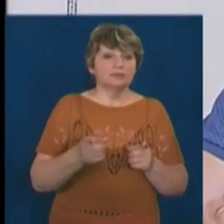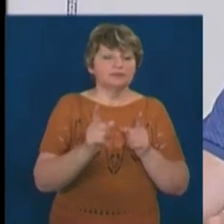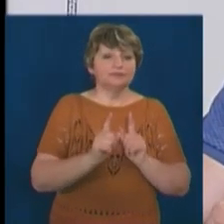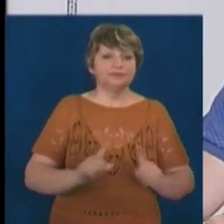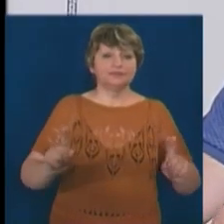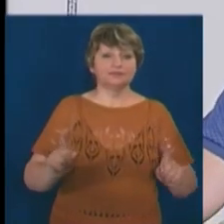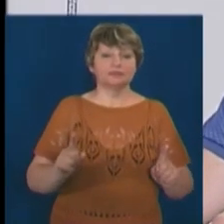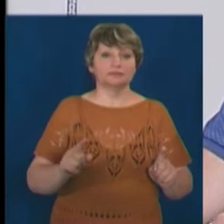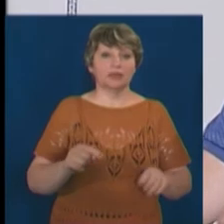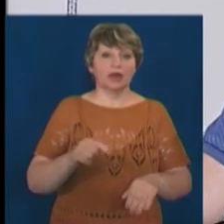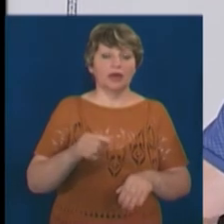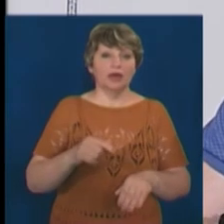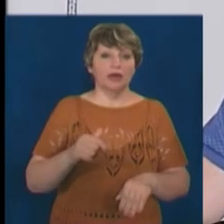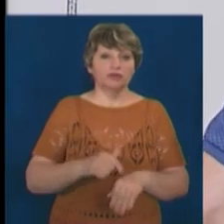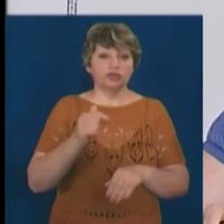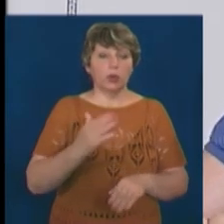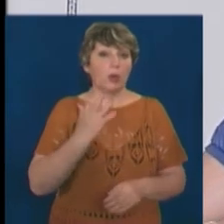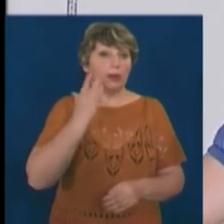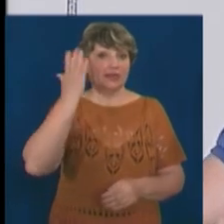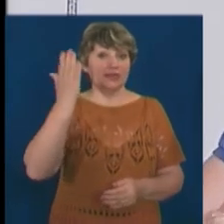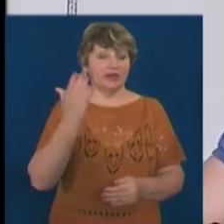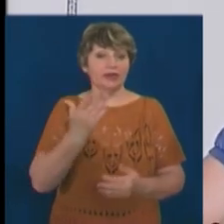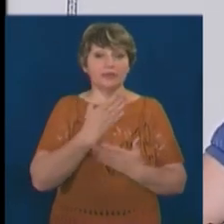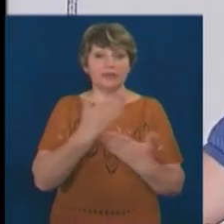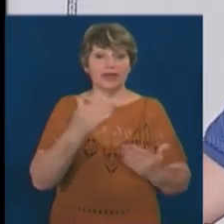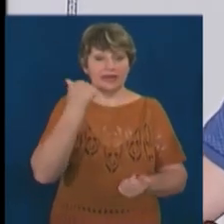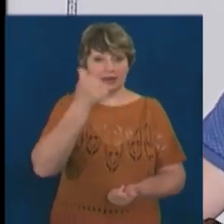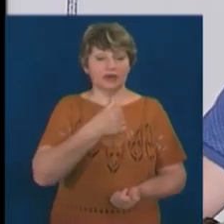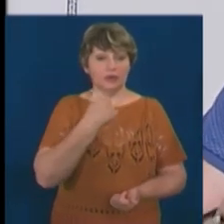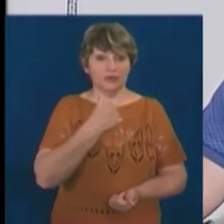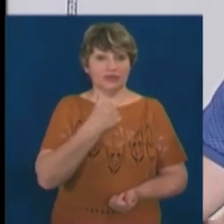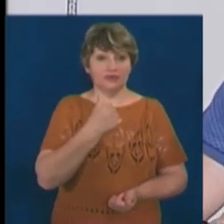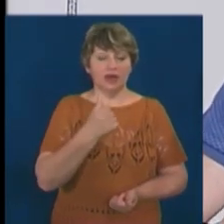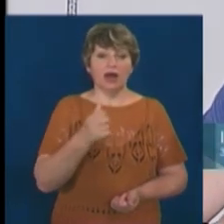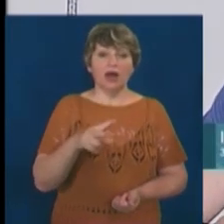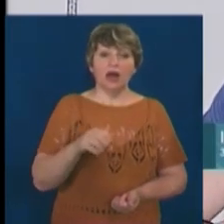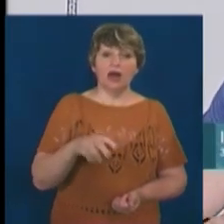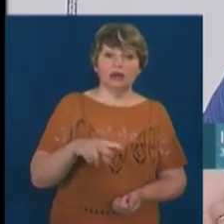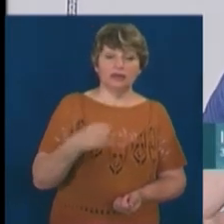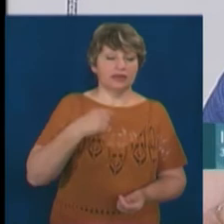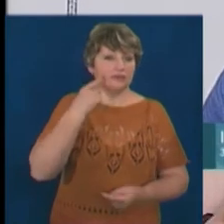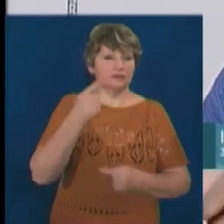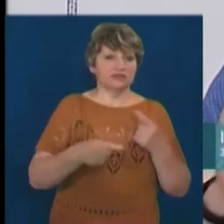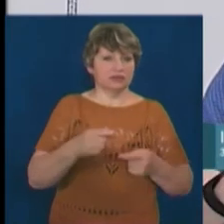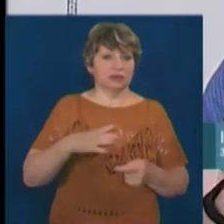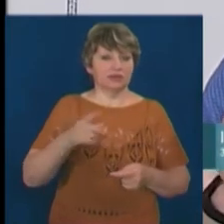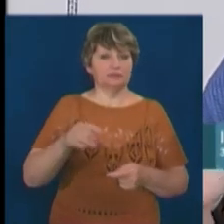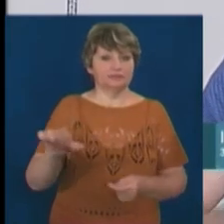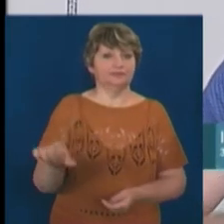цією ідеєю. Вона не горить останні декілька років. Але я постійно її критикував, тому що в неї